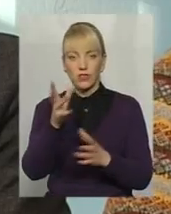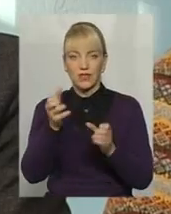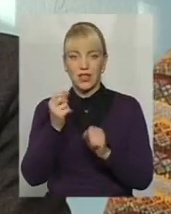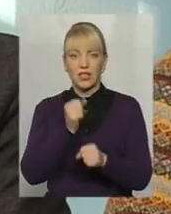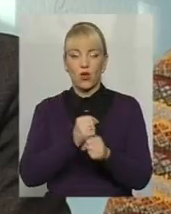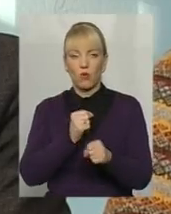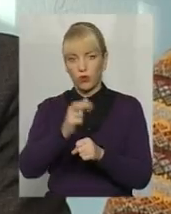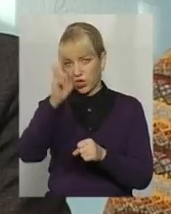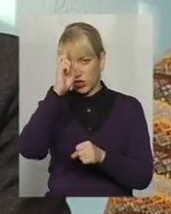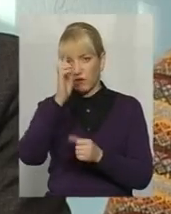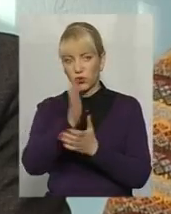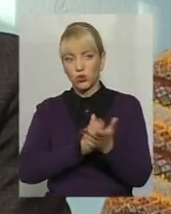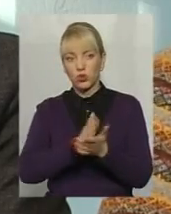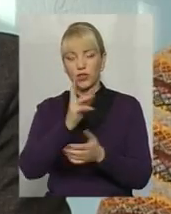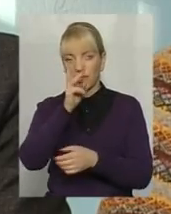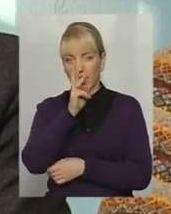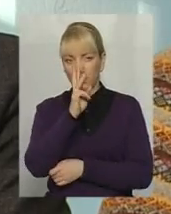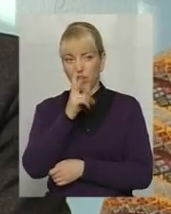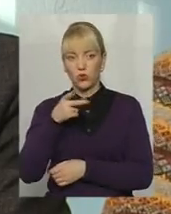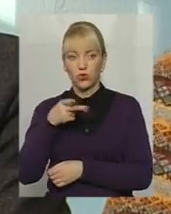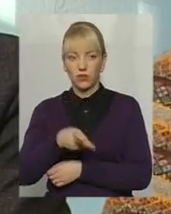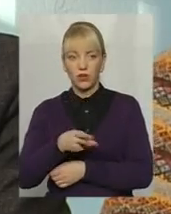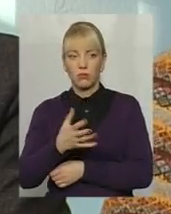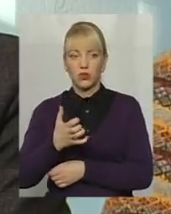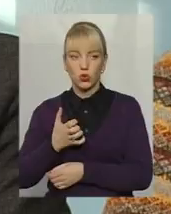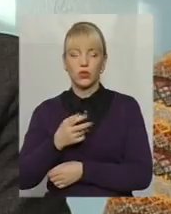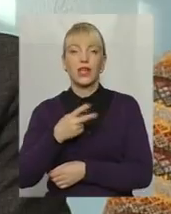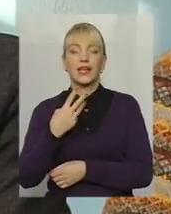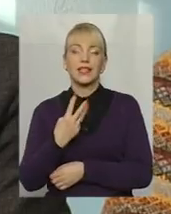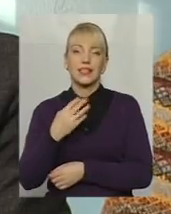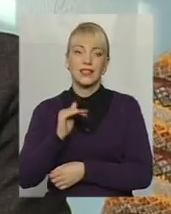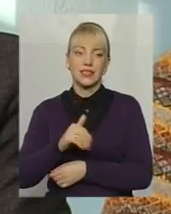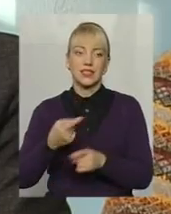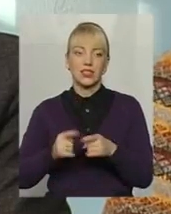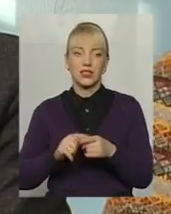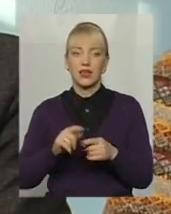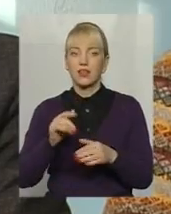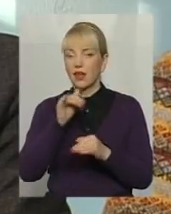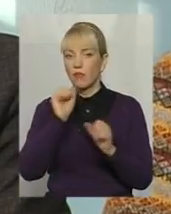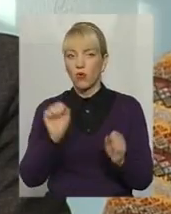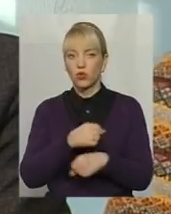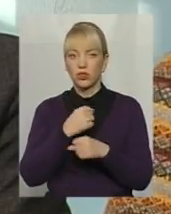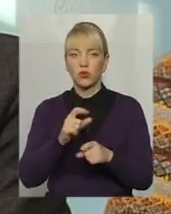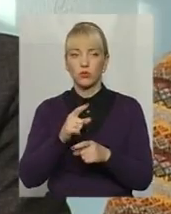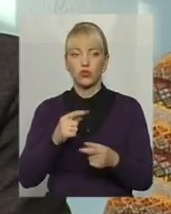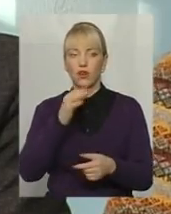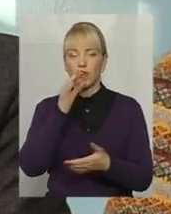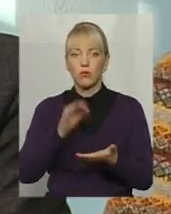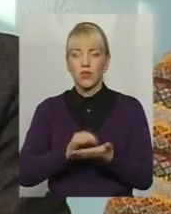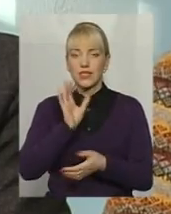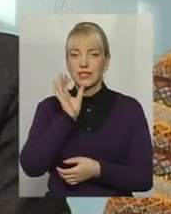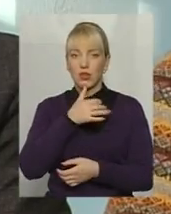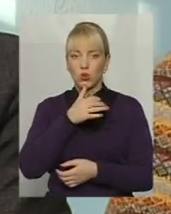на роботу в державну службу на зарплату 2,5 тисячі, 3 тисячі, це практично неможливо. Тому що відповідальність дуже